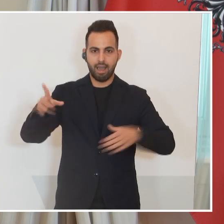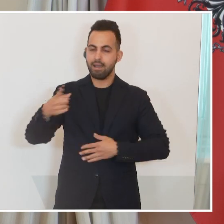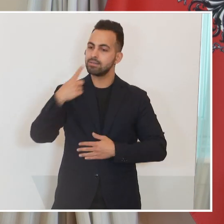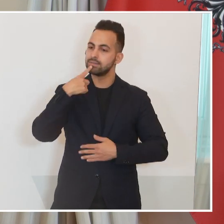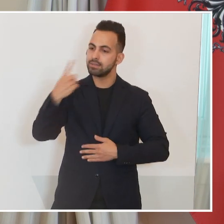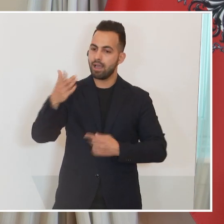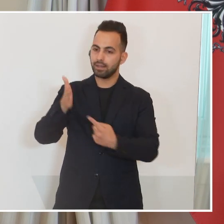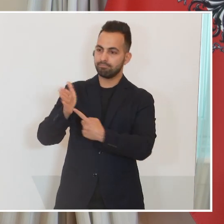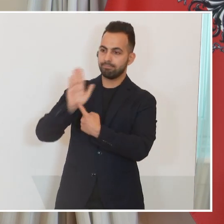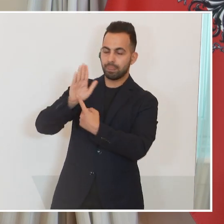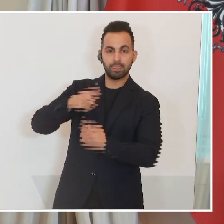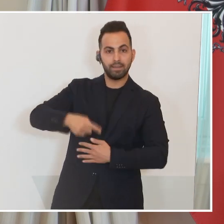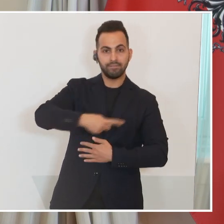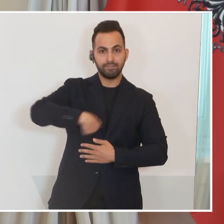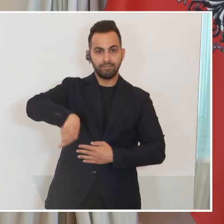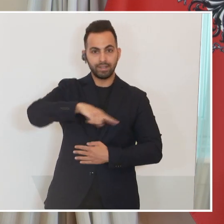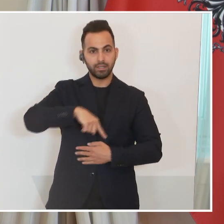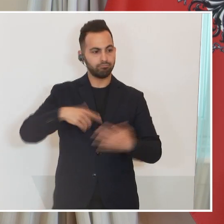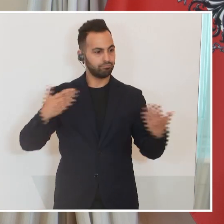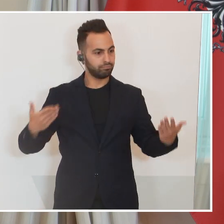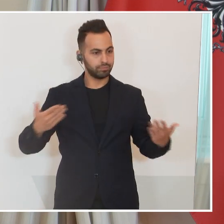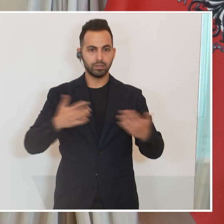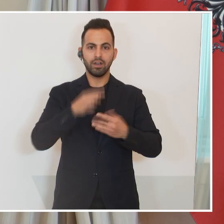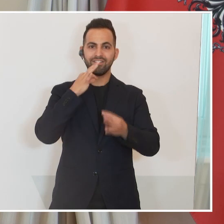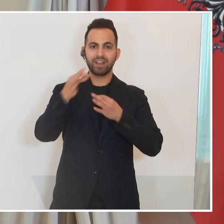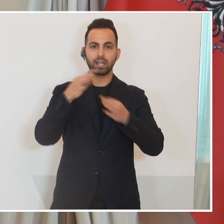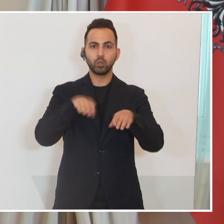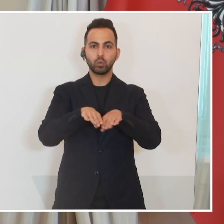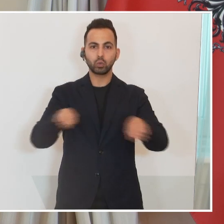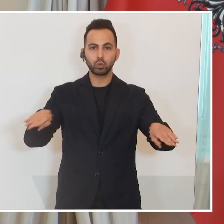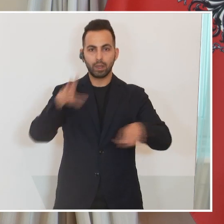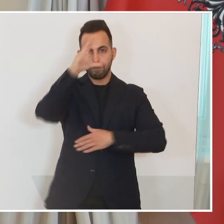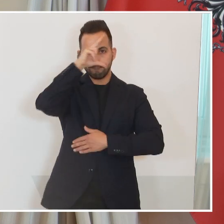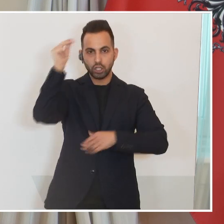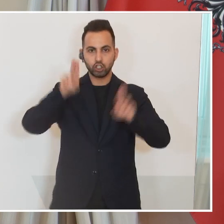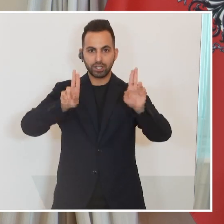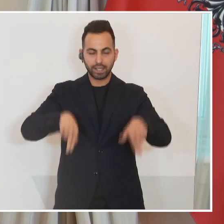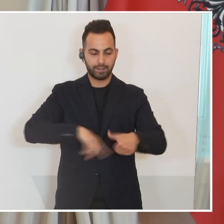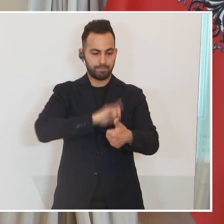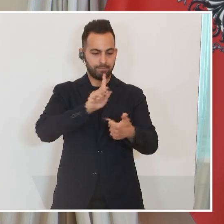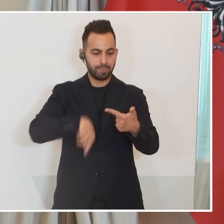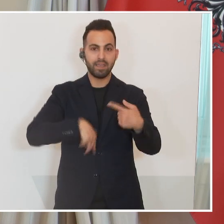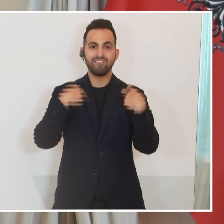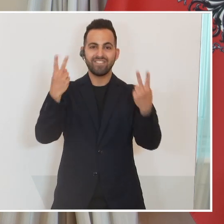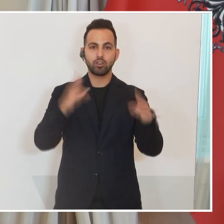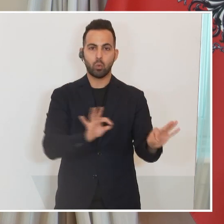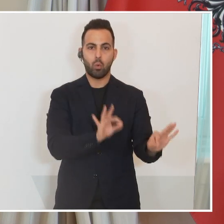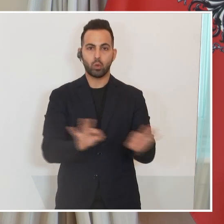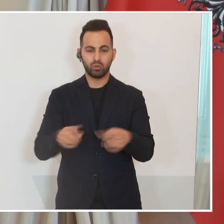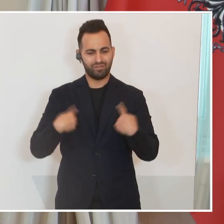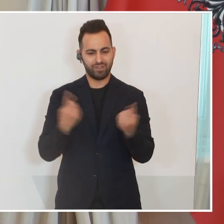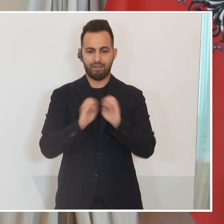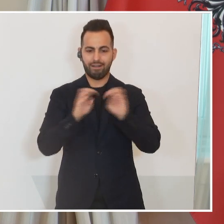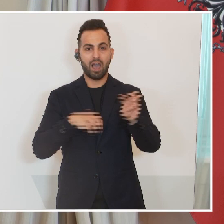in unserer Verfasstheit in der Fragen der Grund und Menschenrechte, der Werteordnung, klar dem Westen